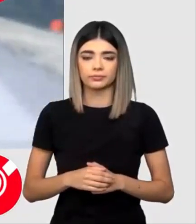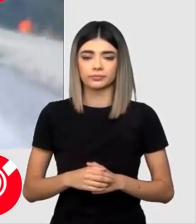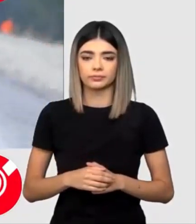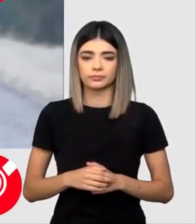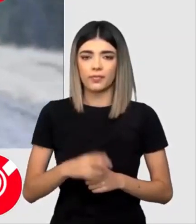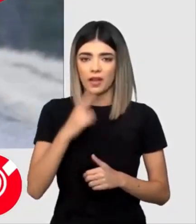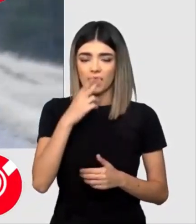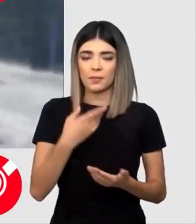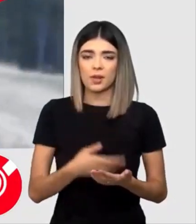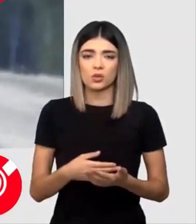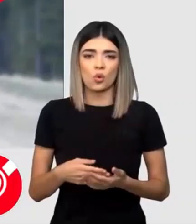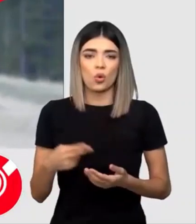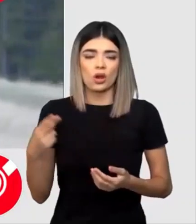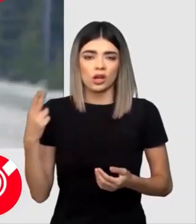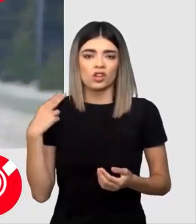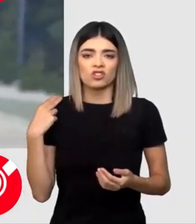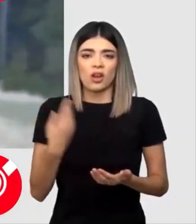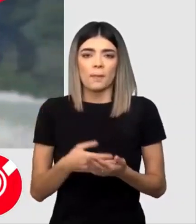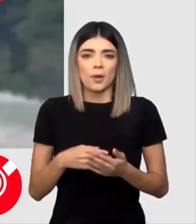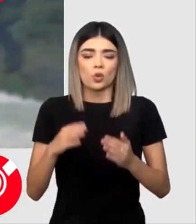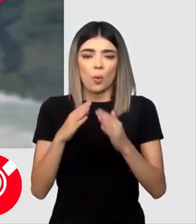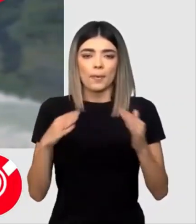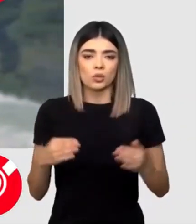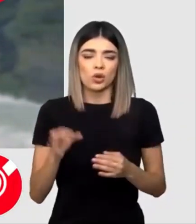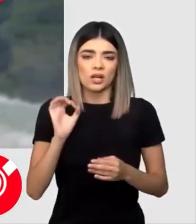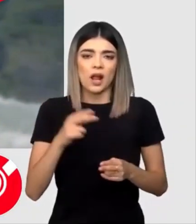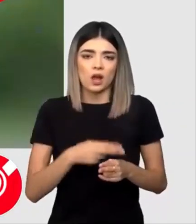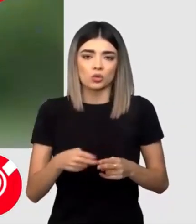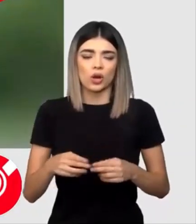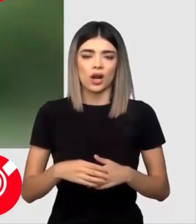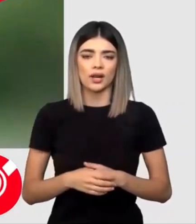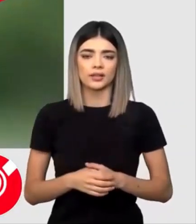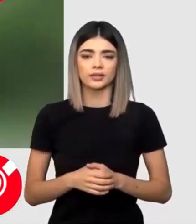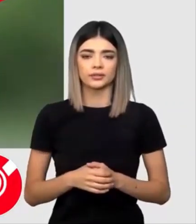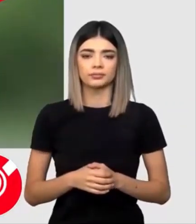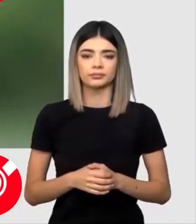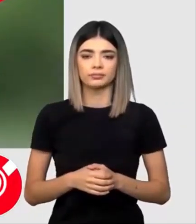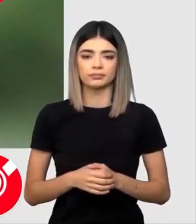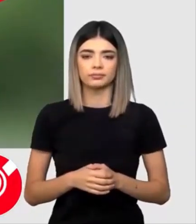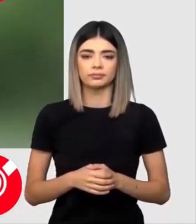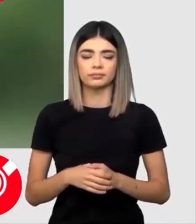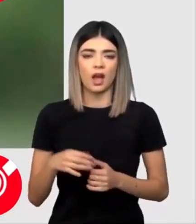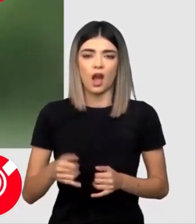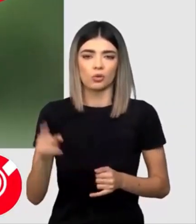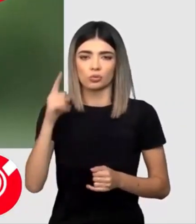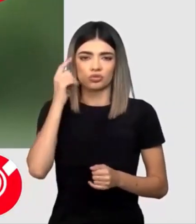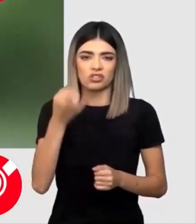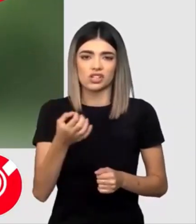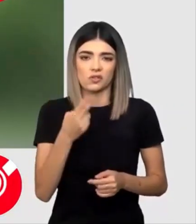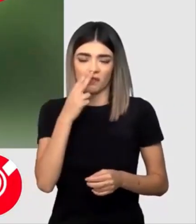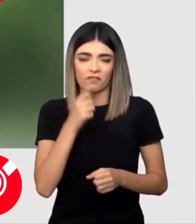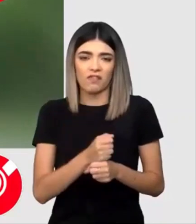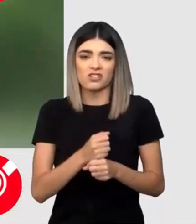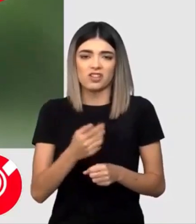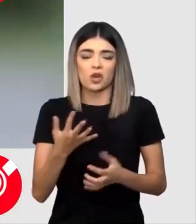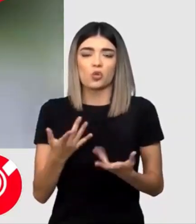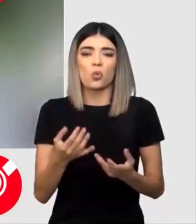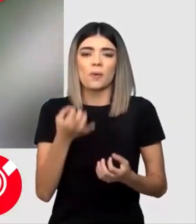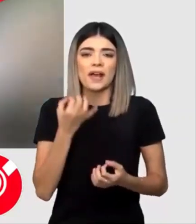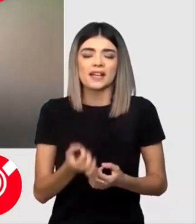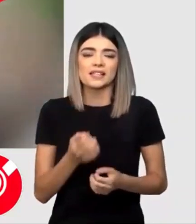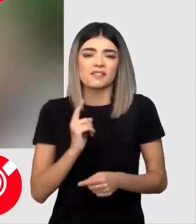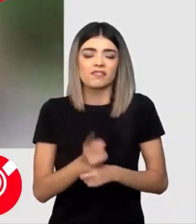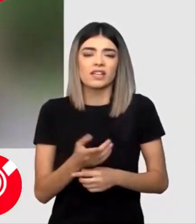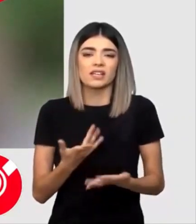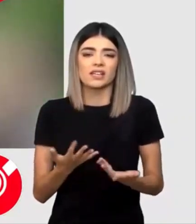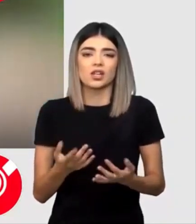ale Ministrului Mediului pe această temă. Din păcate, nici la ora actuală nu știu să sunt făcut vreun recensământ genetic al urșilor, pentru a ști